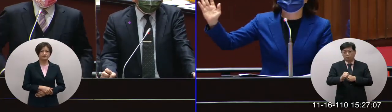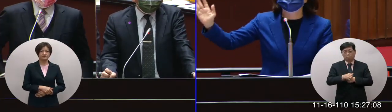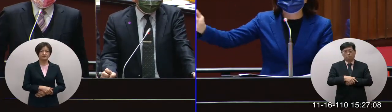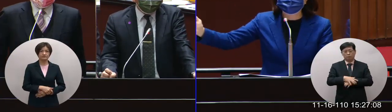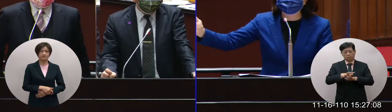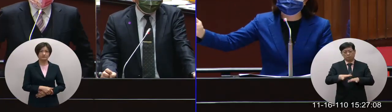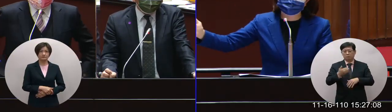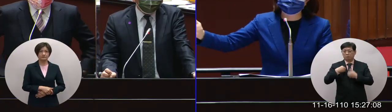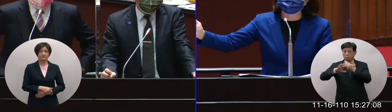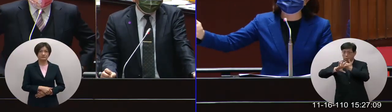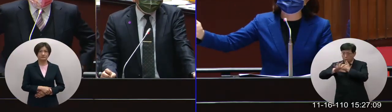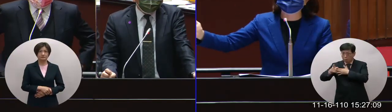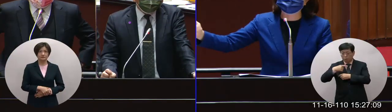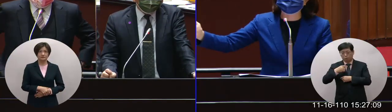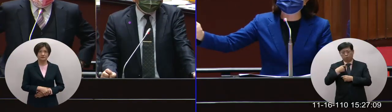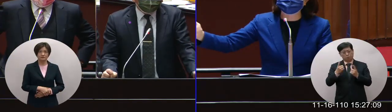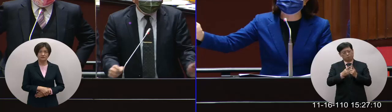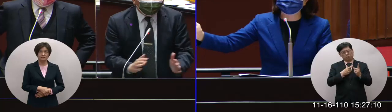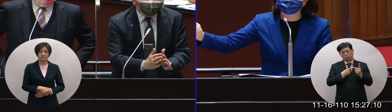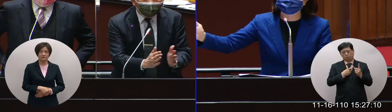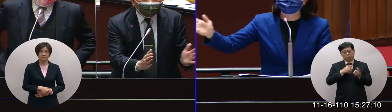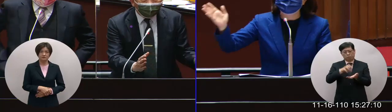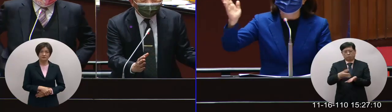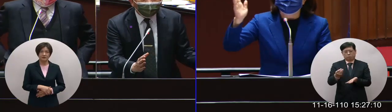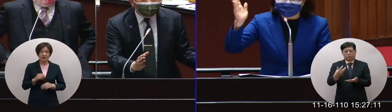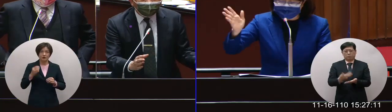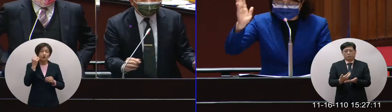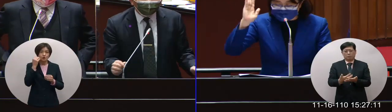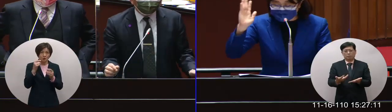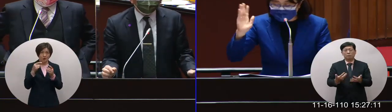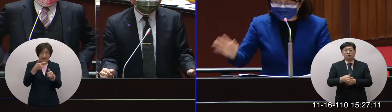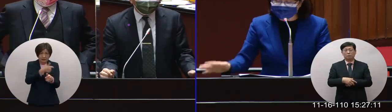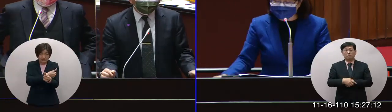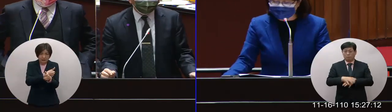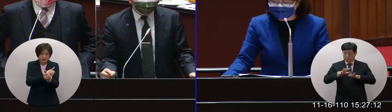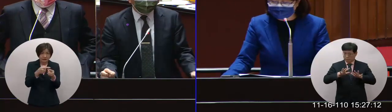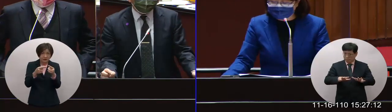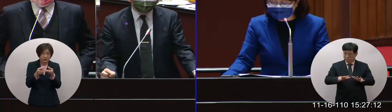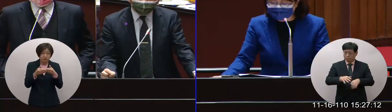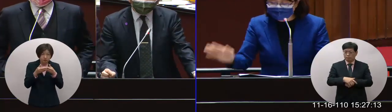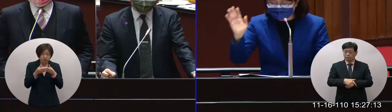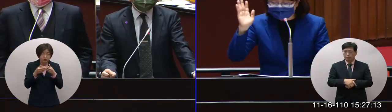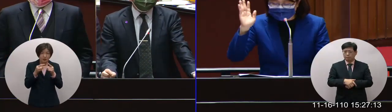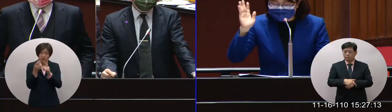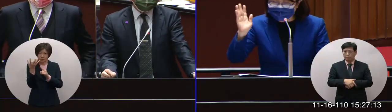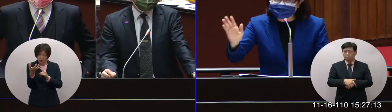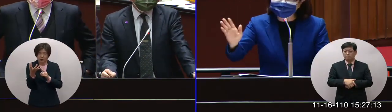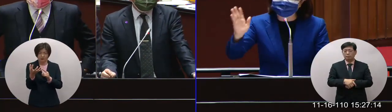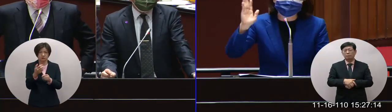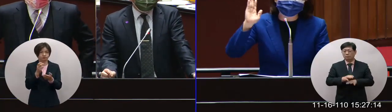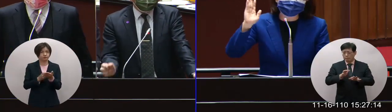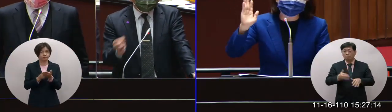因為有國家承認的問題嘛承認疫苗的問題規模的混打恐怕有一些更多的規